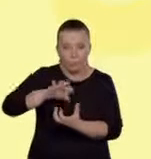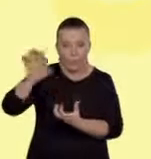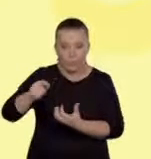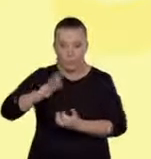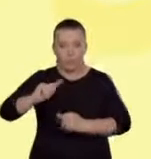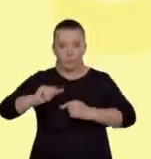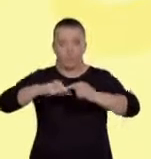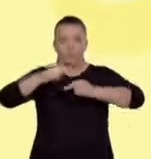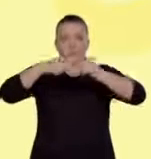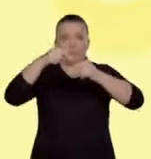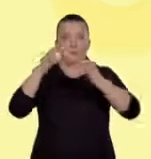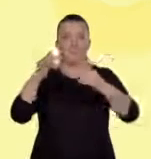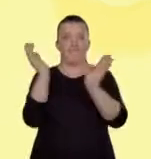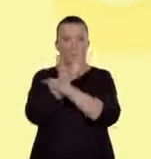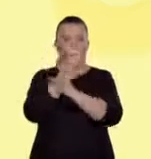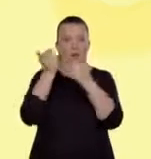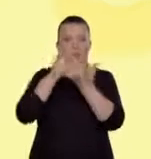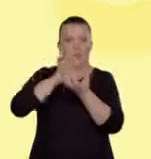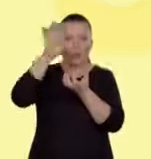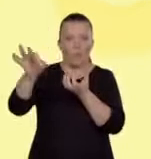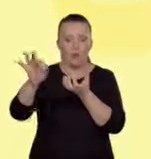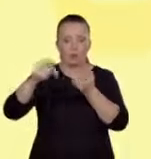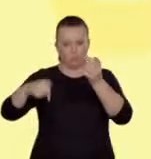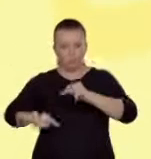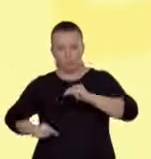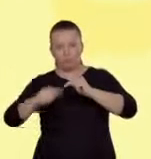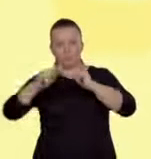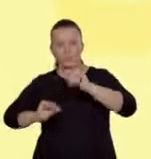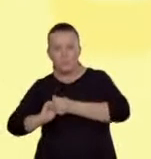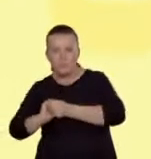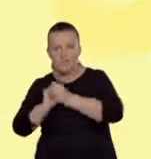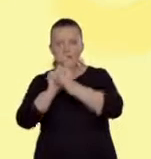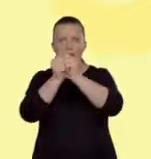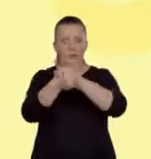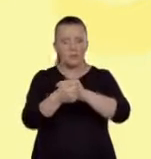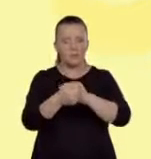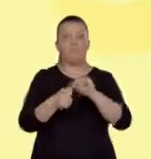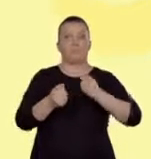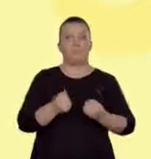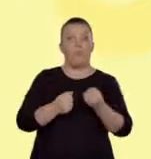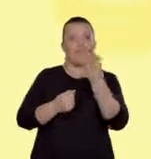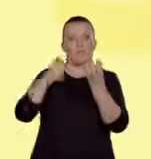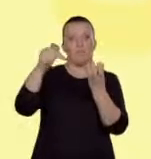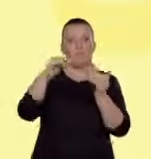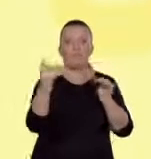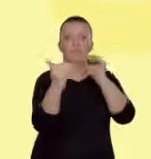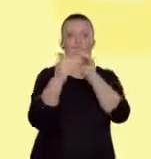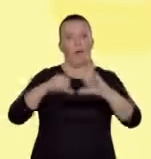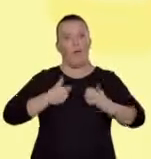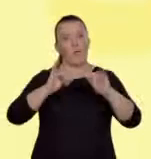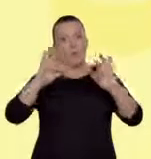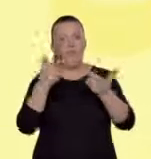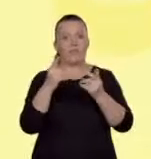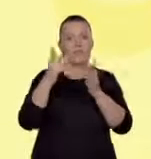istotnych zmian zwiększających efektywność zapylania. Musiały powstać właściwe adaptacje do wiatropylności. Żeńskie